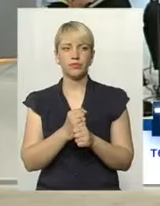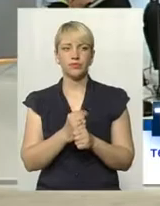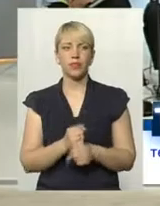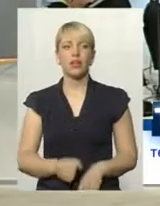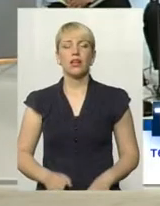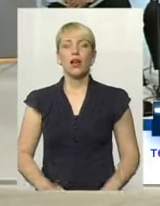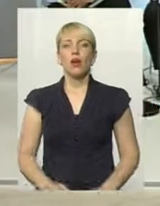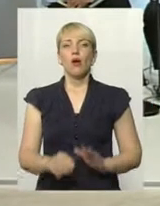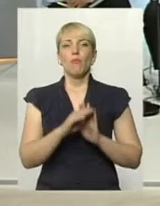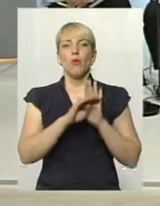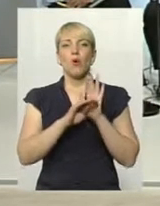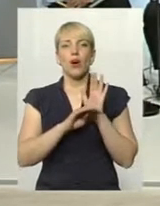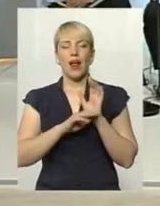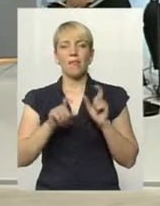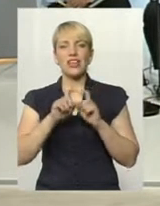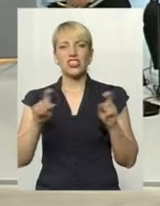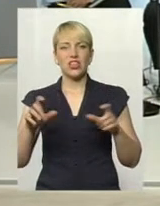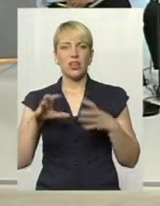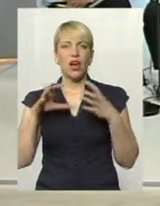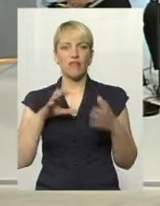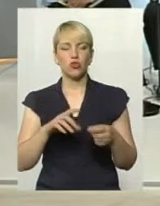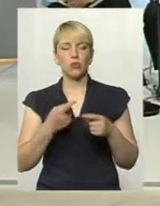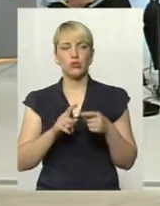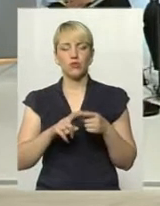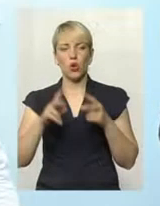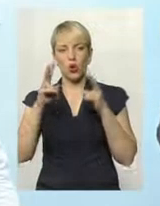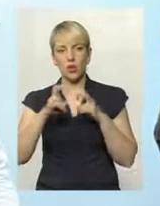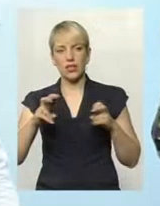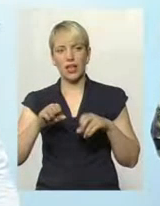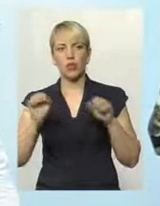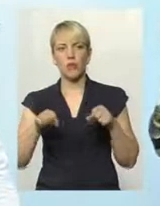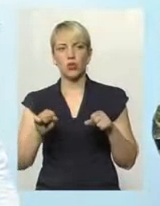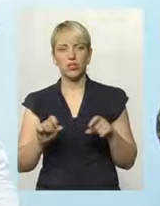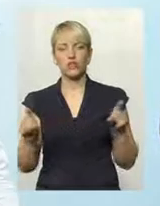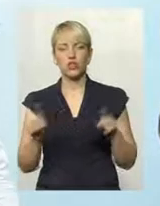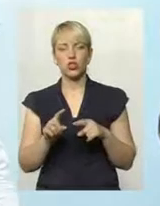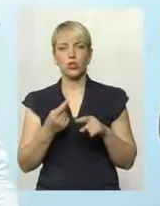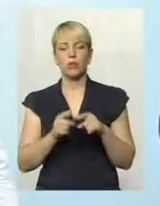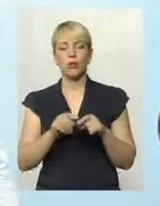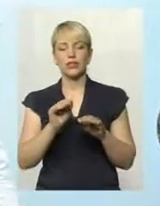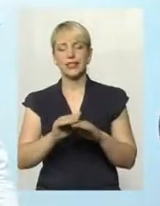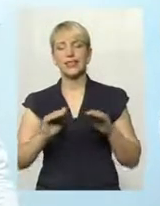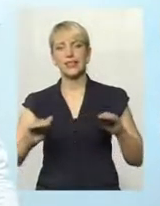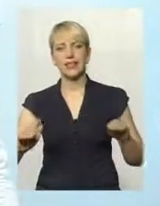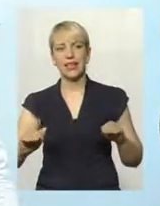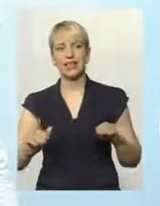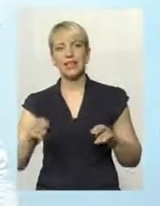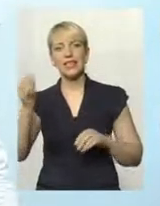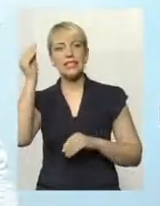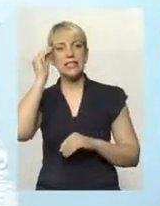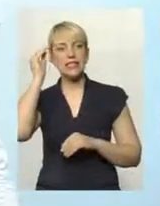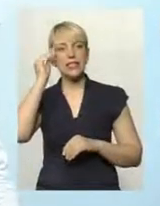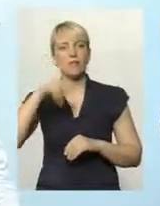Програма «Шкільний автобус». Свого часу розглядалася можливість, аби отих дітей, здібних